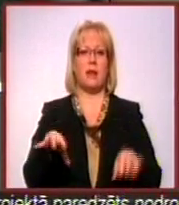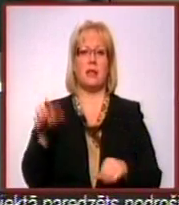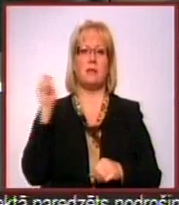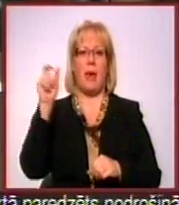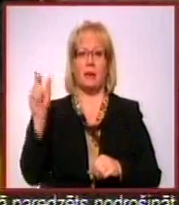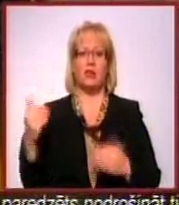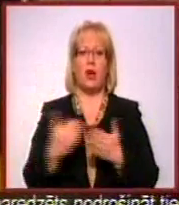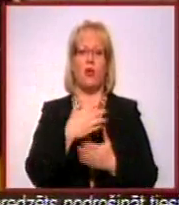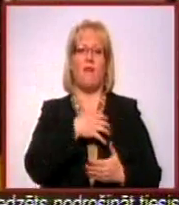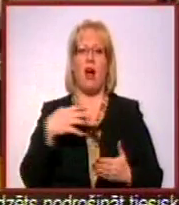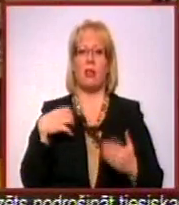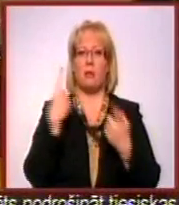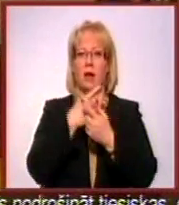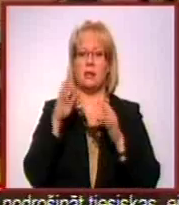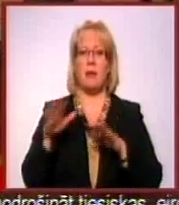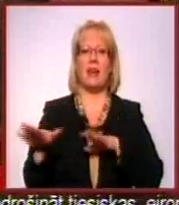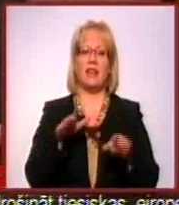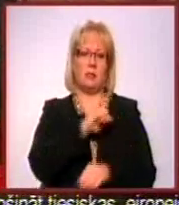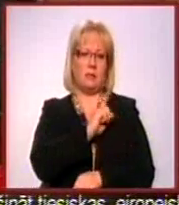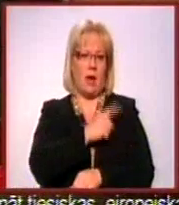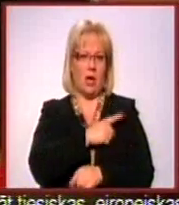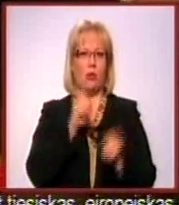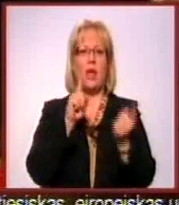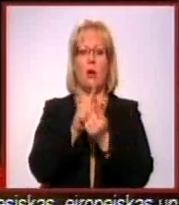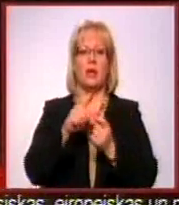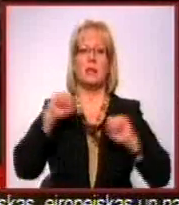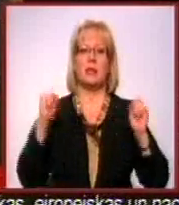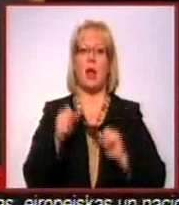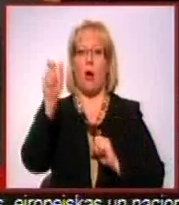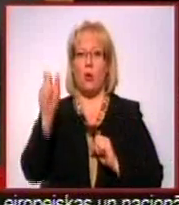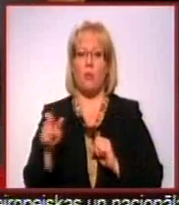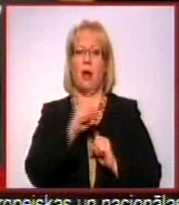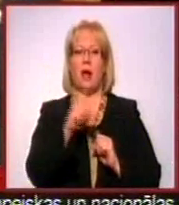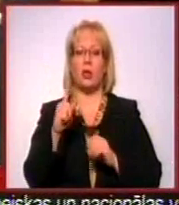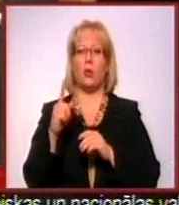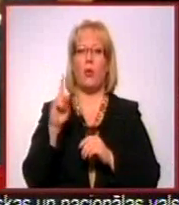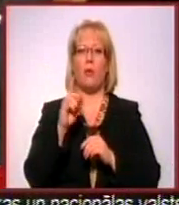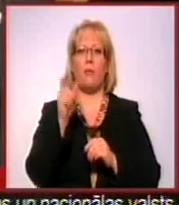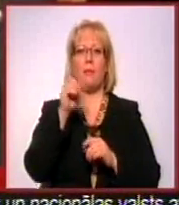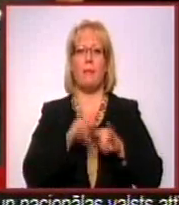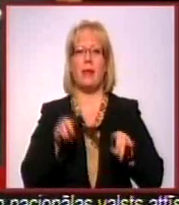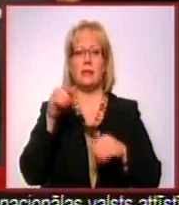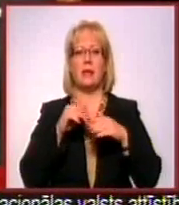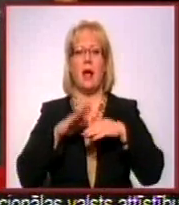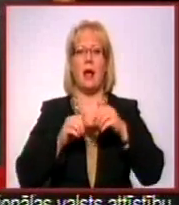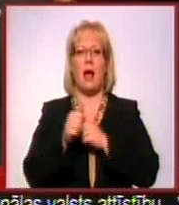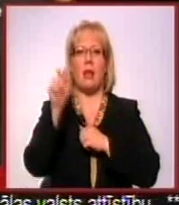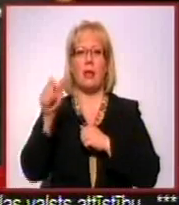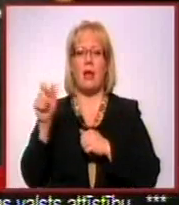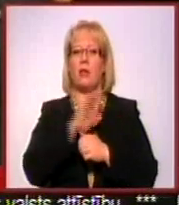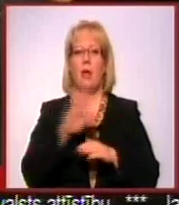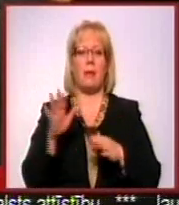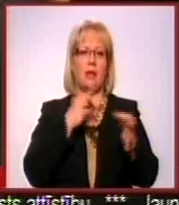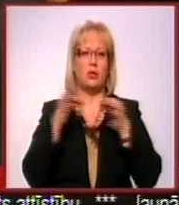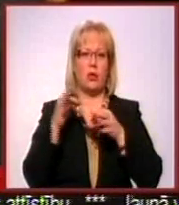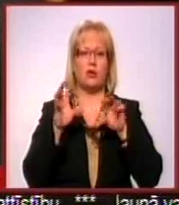Bērziņš jauno valdību atzīst par rīcību spējīgu. Tikoties ar straujumu par katru atsevišķu ministram, atkandidātu netika diskutēts un